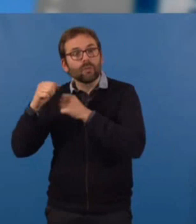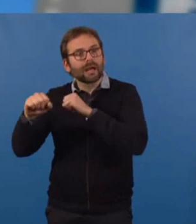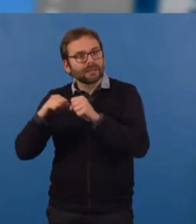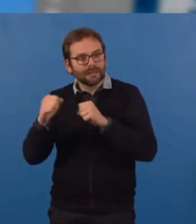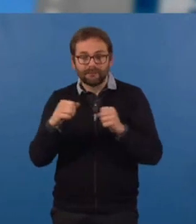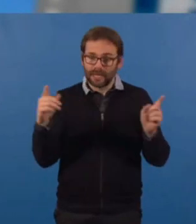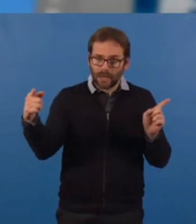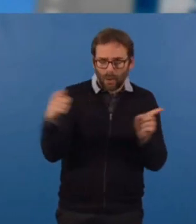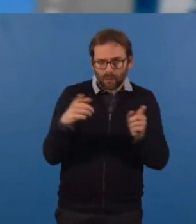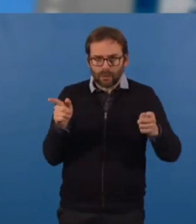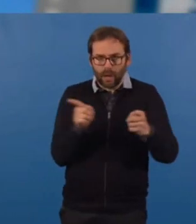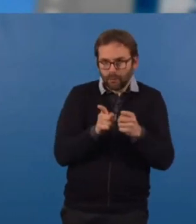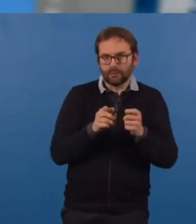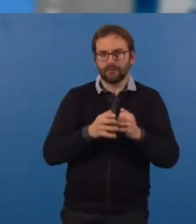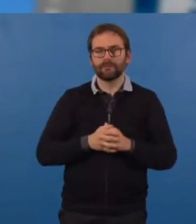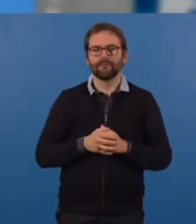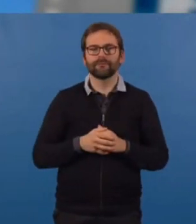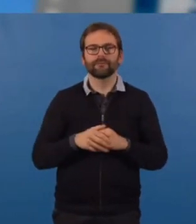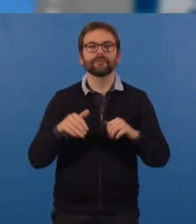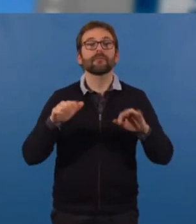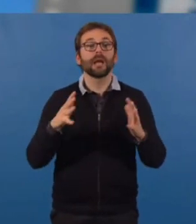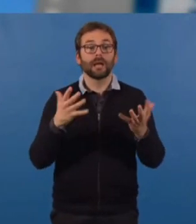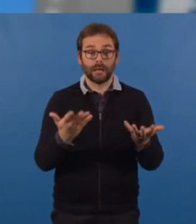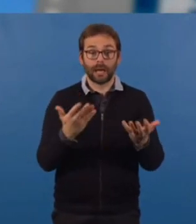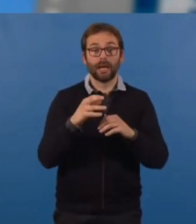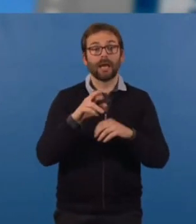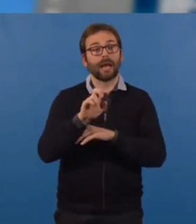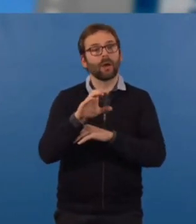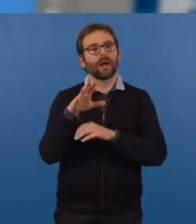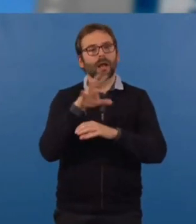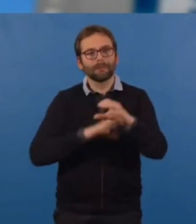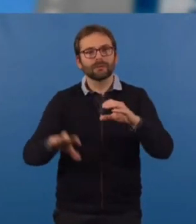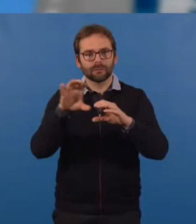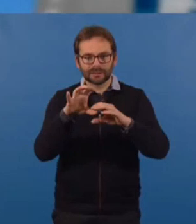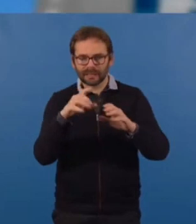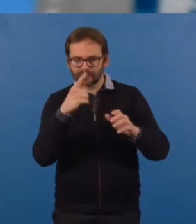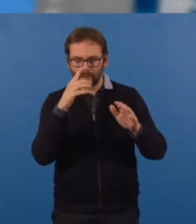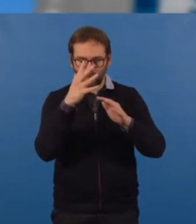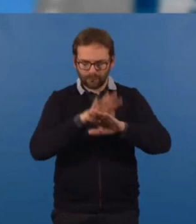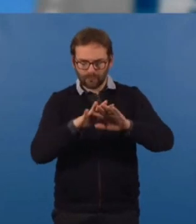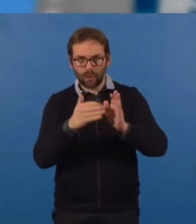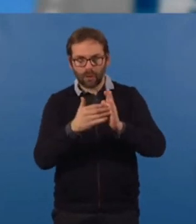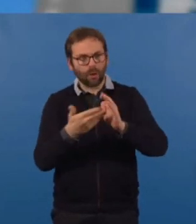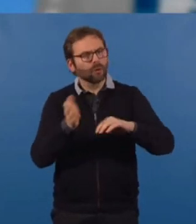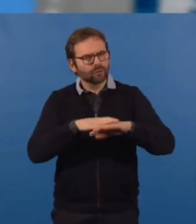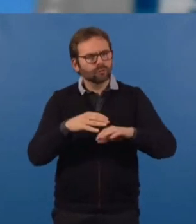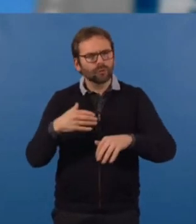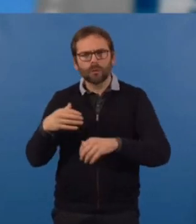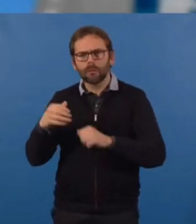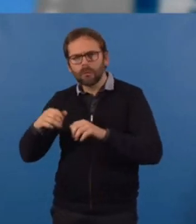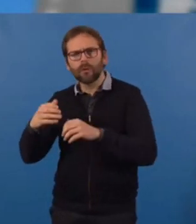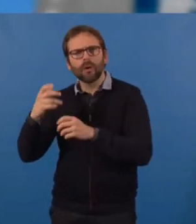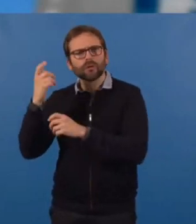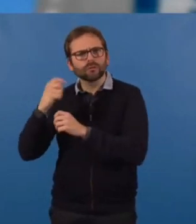seraient plus courtes. Toutefois, ce possible projet de RER métropolitain encore flou ne nous interdit pas de poursuivre nos investissements en matière de